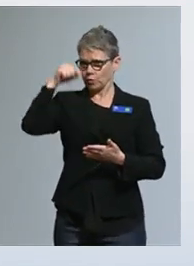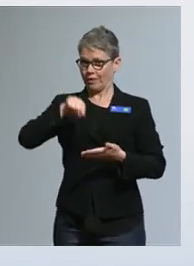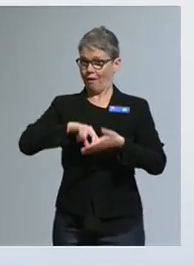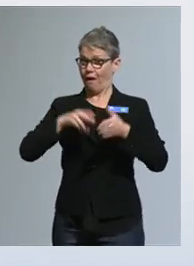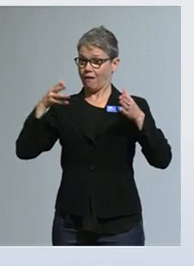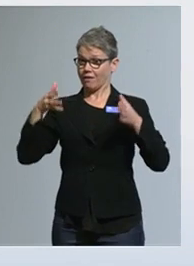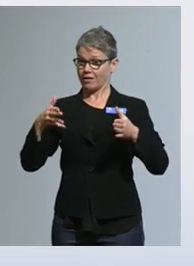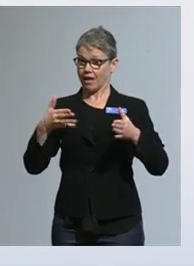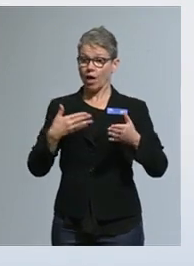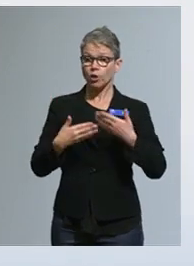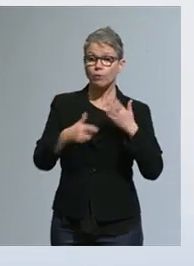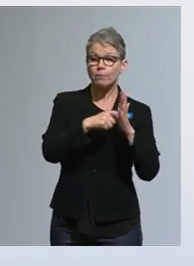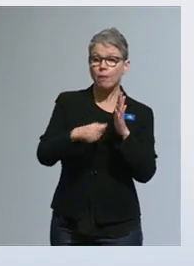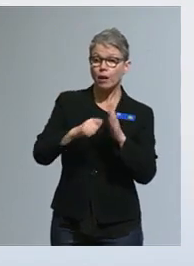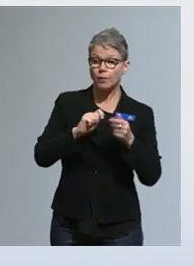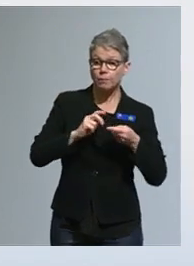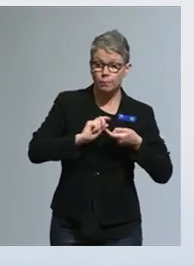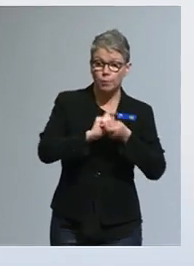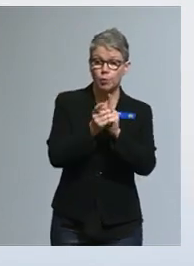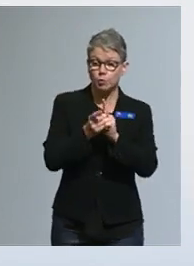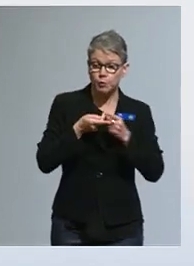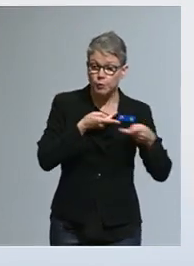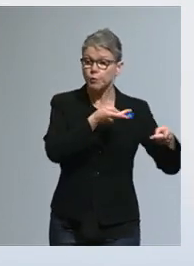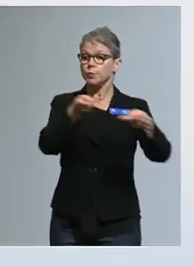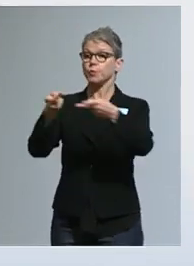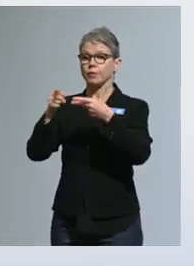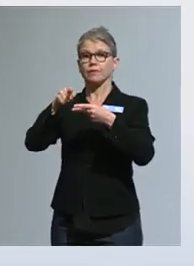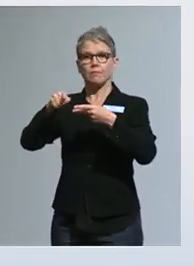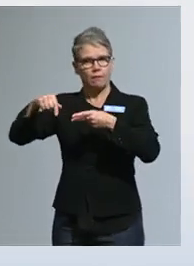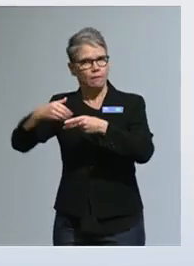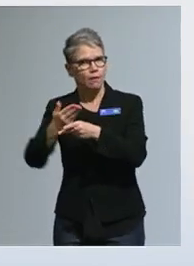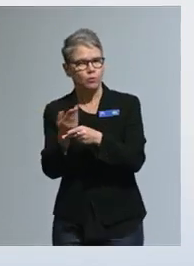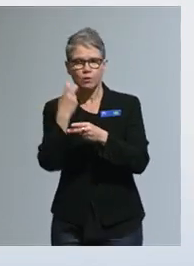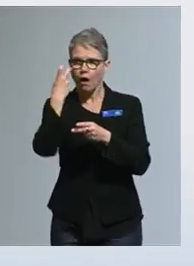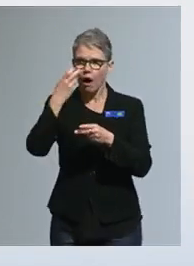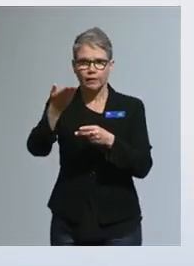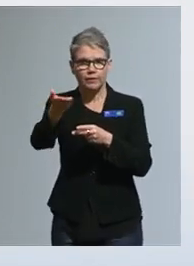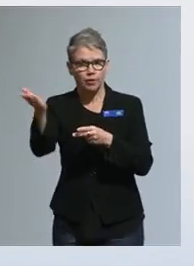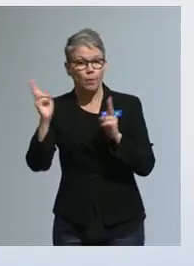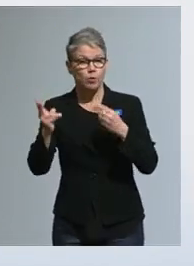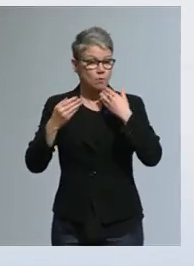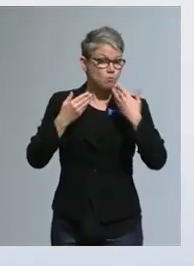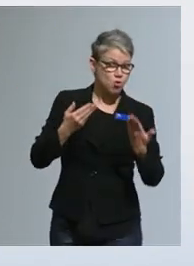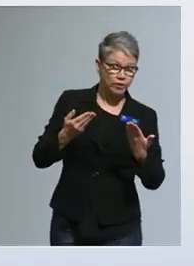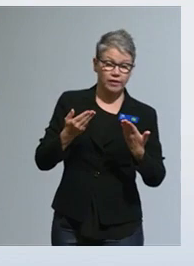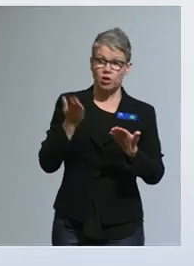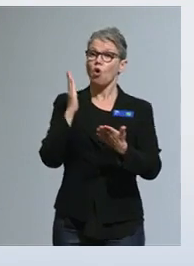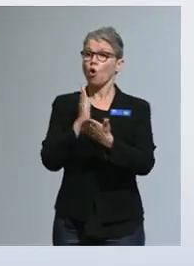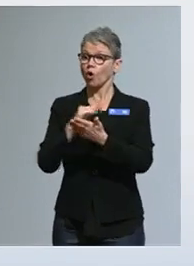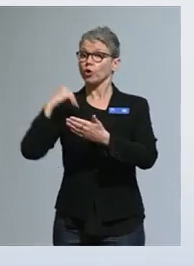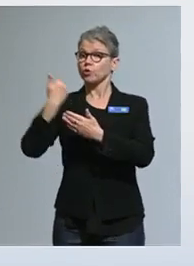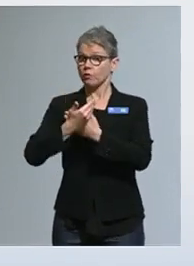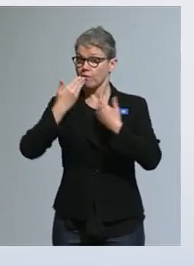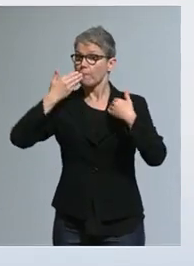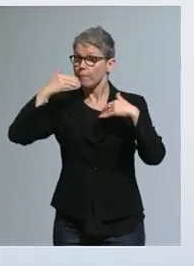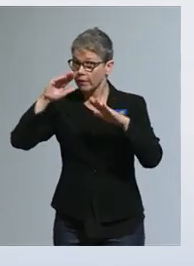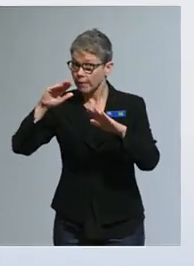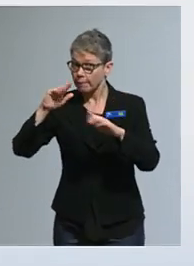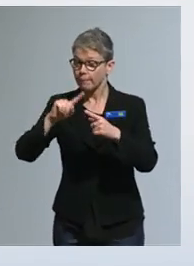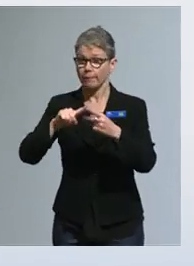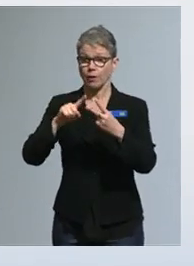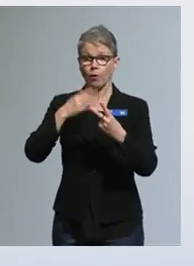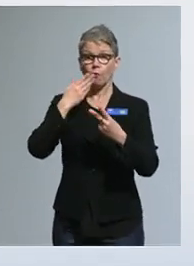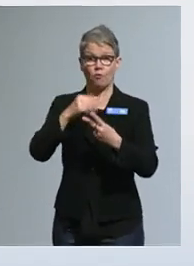toimintamallien yhtenäistäminen edistää hakijoiden ja myös myöntäjien oikeusturvaa ja valmistaa hyvän